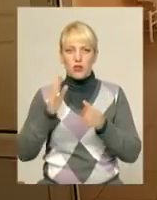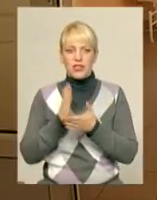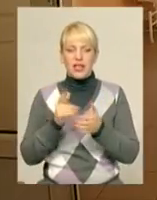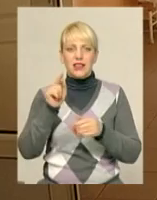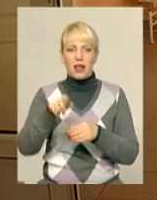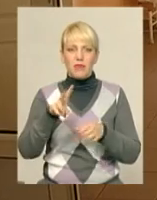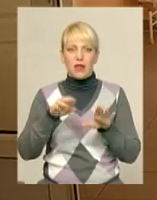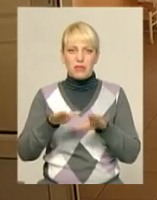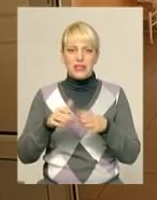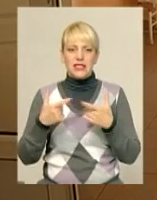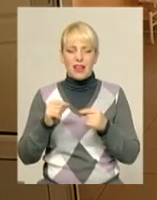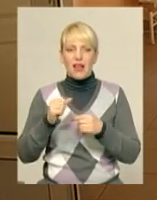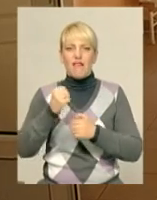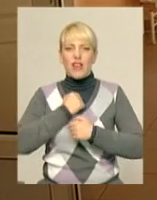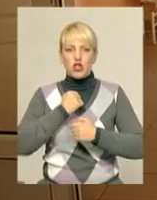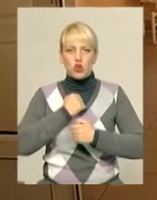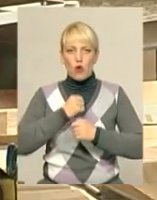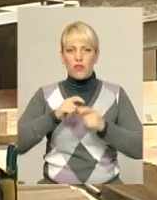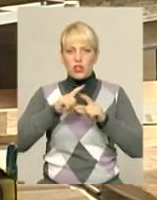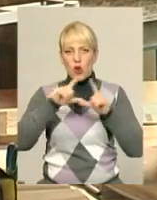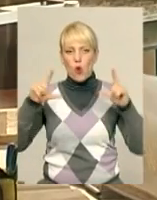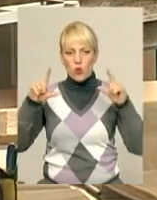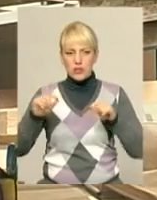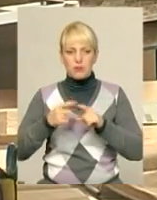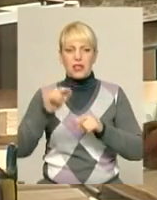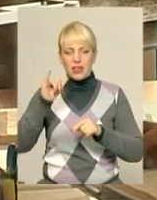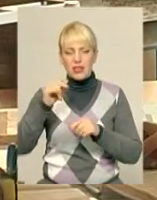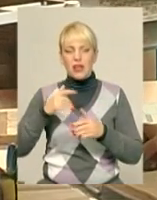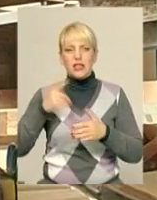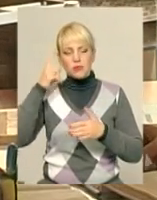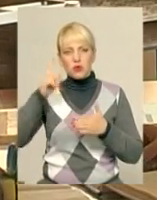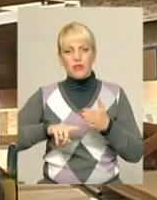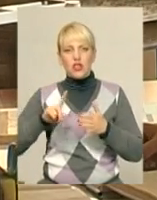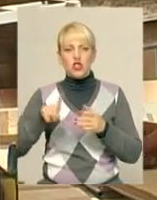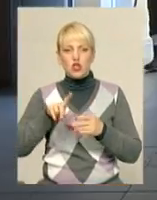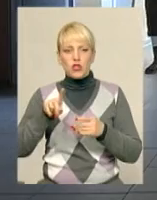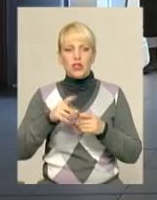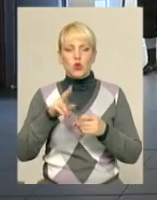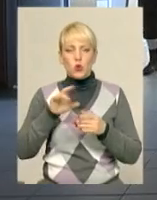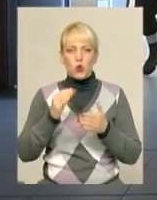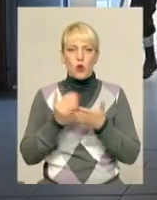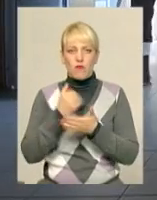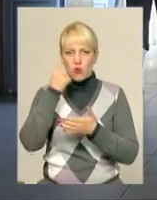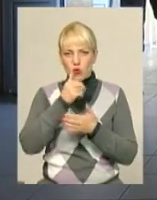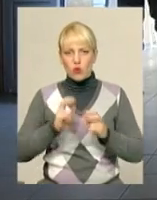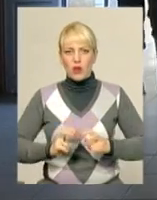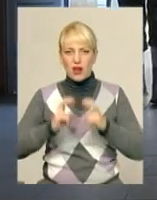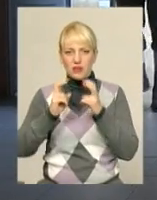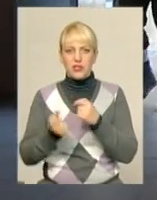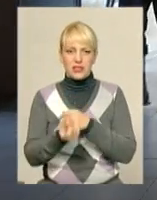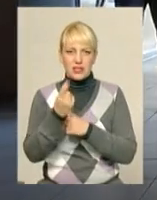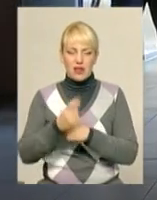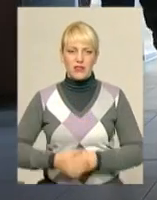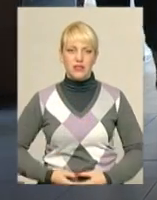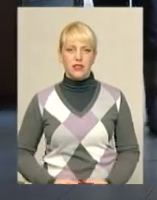військовий госпіталь. Волонтери та медики сподіваються, що до Нового року омрієний ліфт у військовому госпіталі таки з'явиться. Вікторія